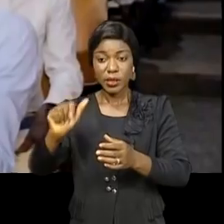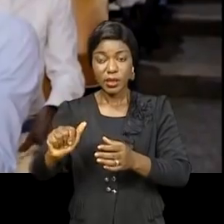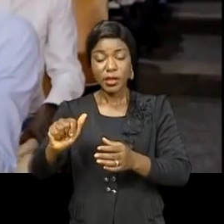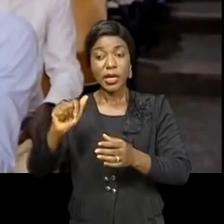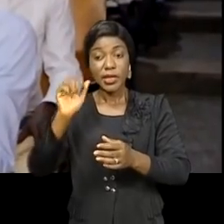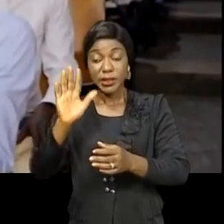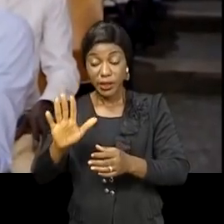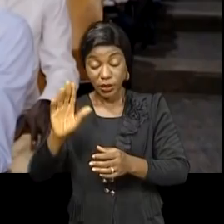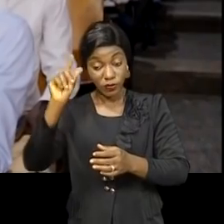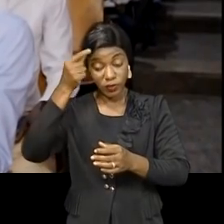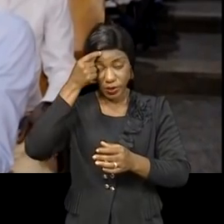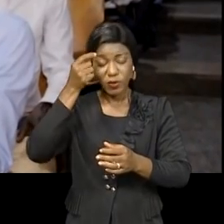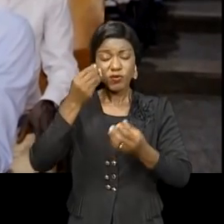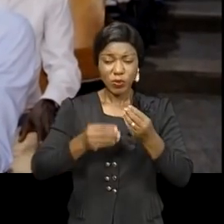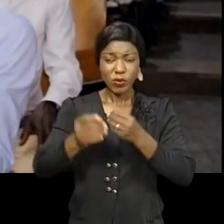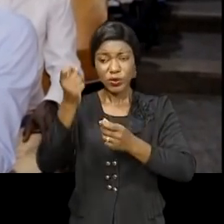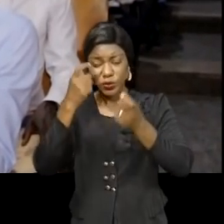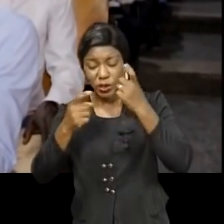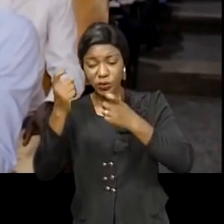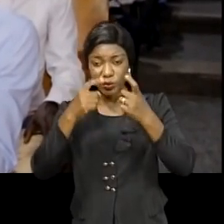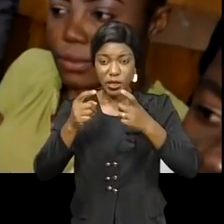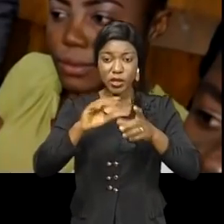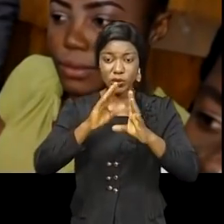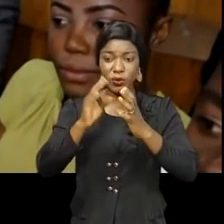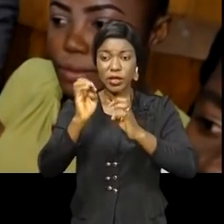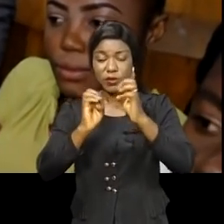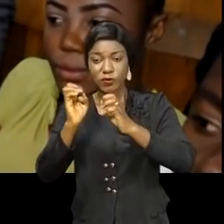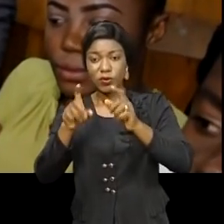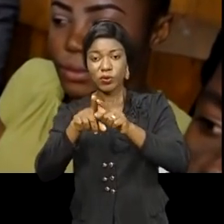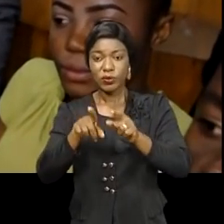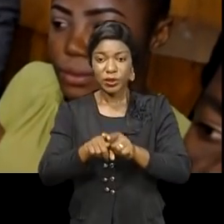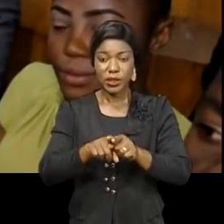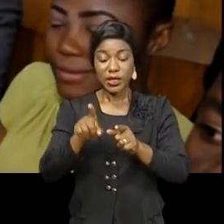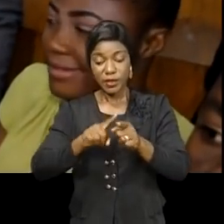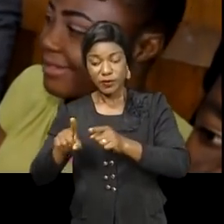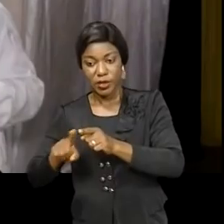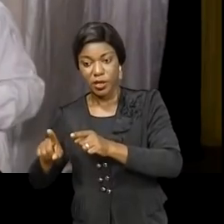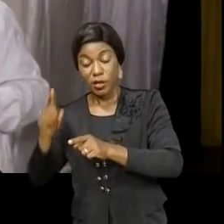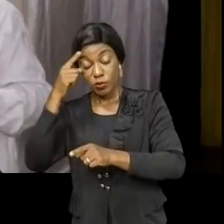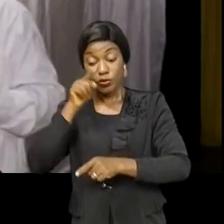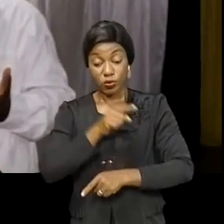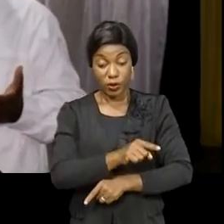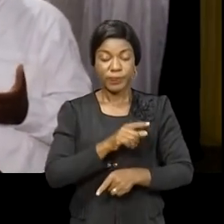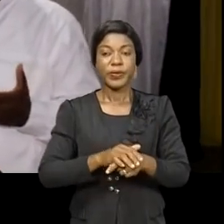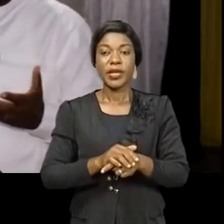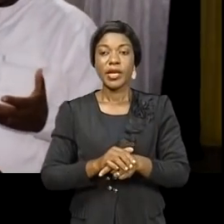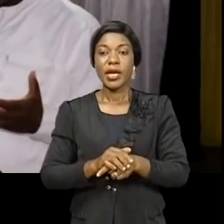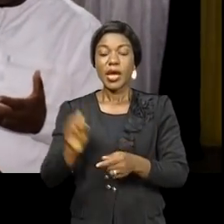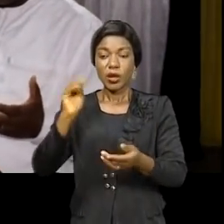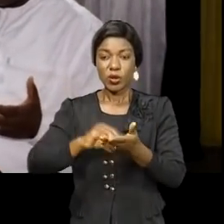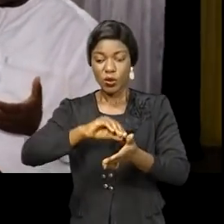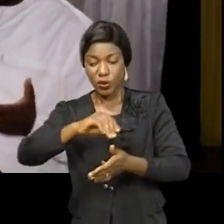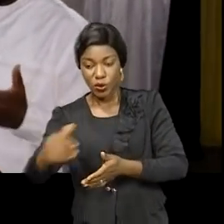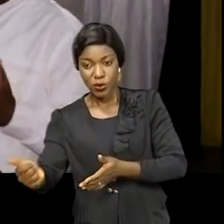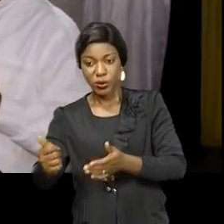provincial. Une remise en question s'impose à tous les niveaux et dans tous les secteurs. Pour sa part, l'ingénieur agronome Jean